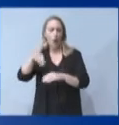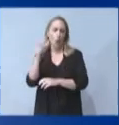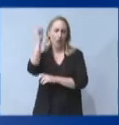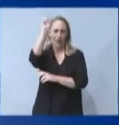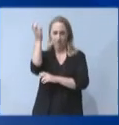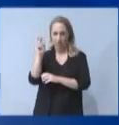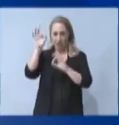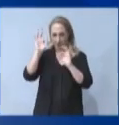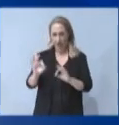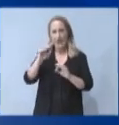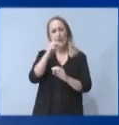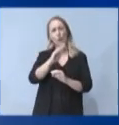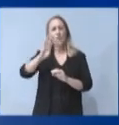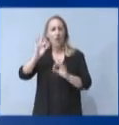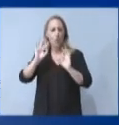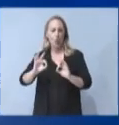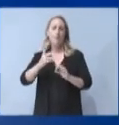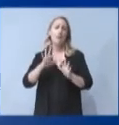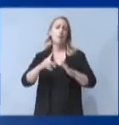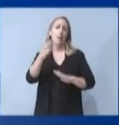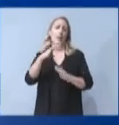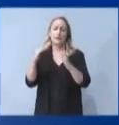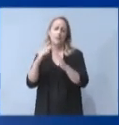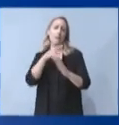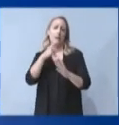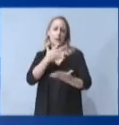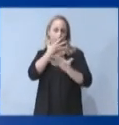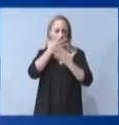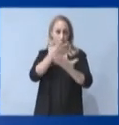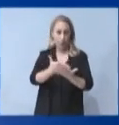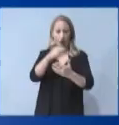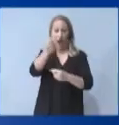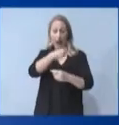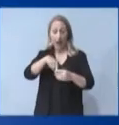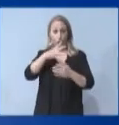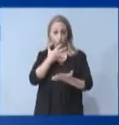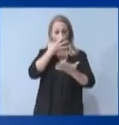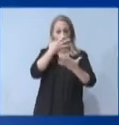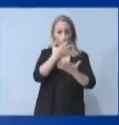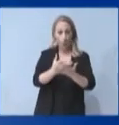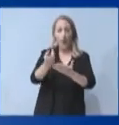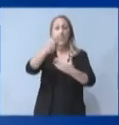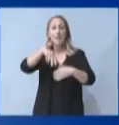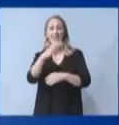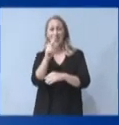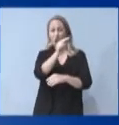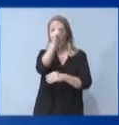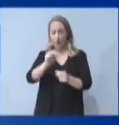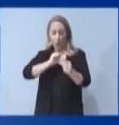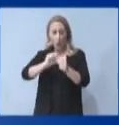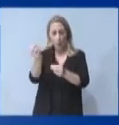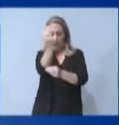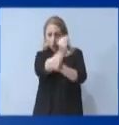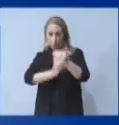καταναλώνει ένα μέσο νοικοκυριό, δεν θα επιβαρυνθεί περισσότερο από 2 ευρώ το μήνα.